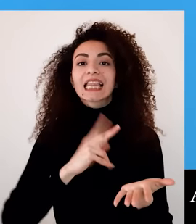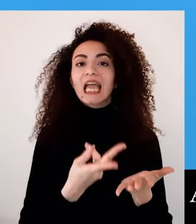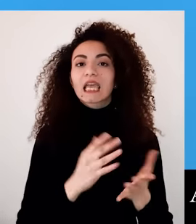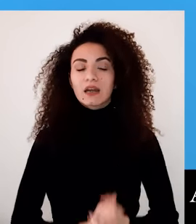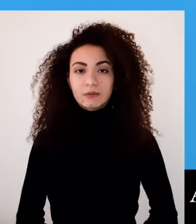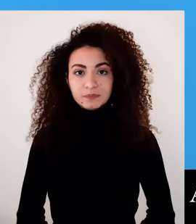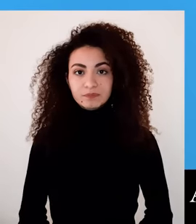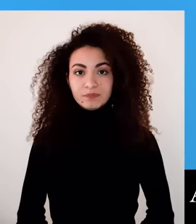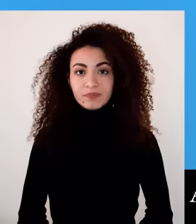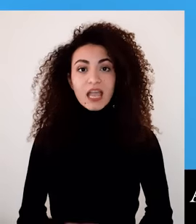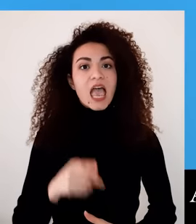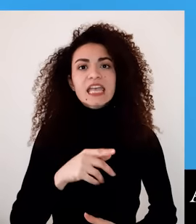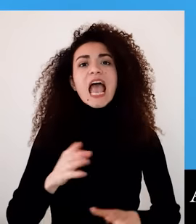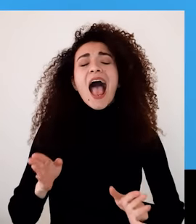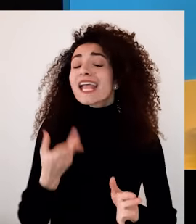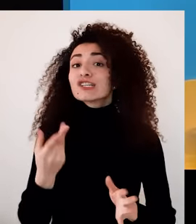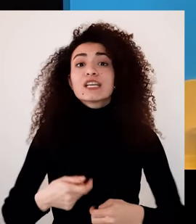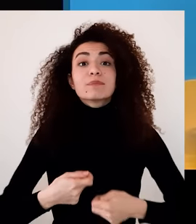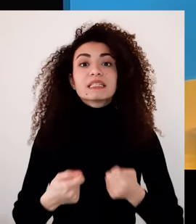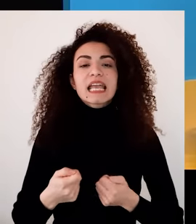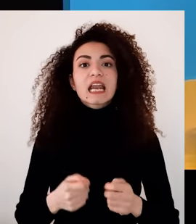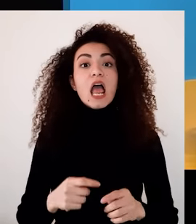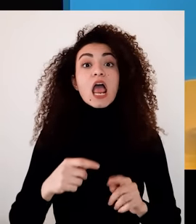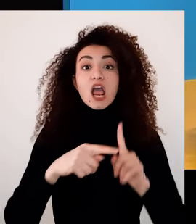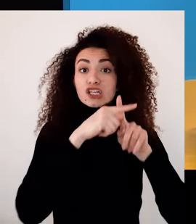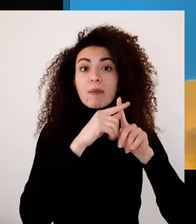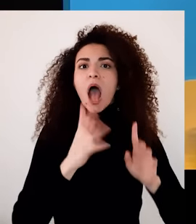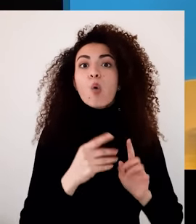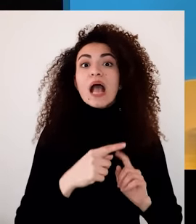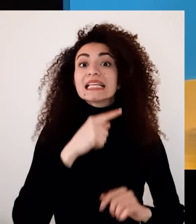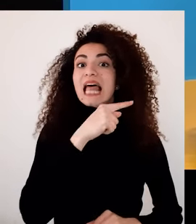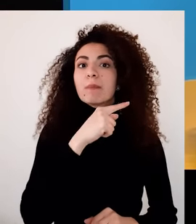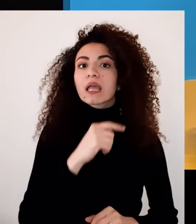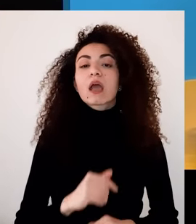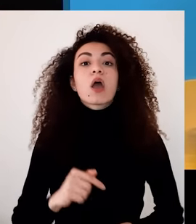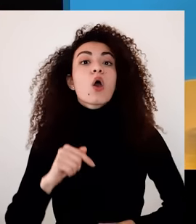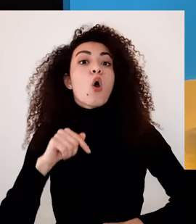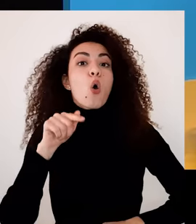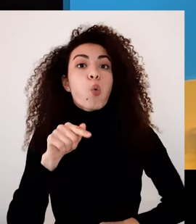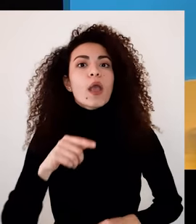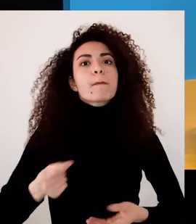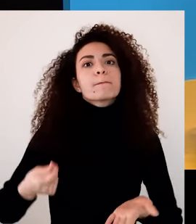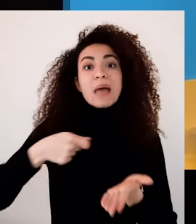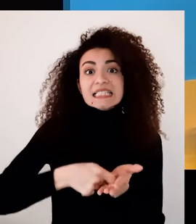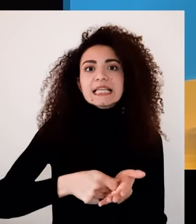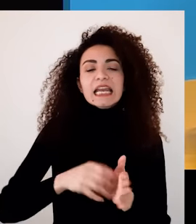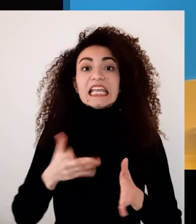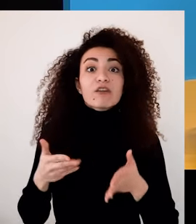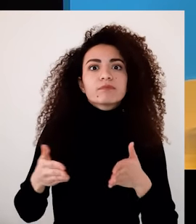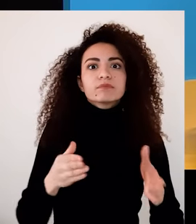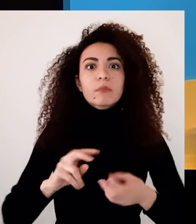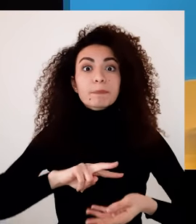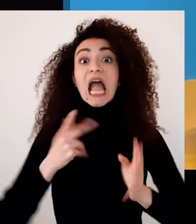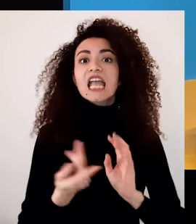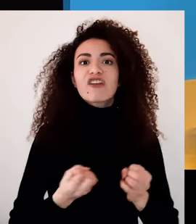عم نقسم الجملة اللي انطلقنا منها هي حدث سلبي أو إيجابي قد يكون غير متوقع ولكن إلو أثر